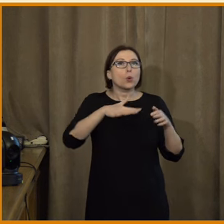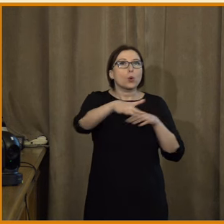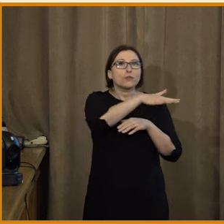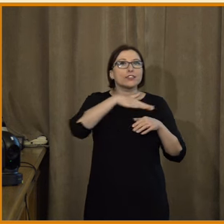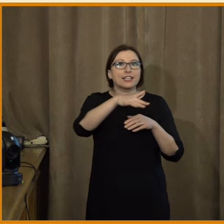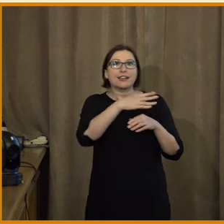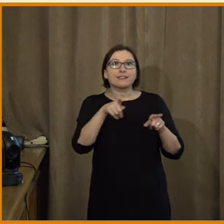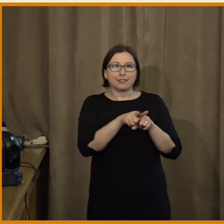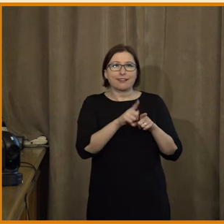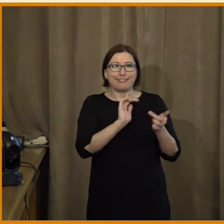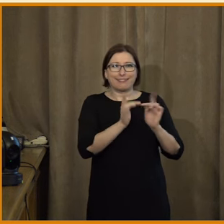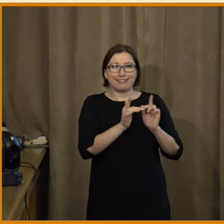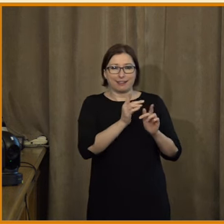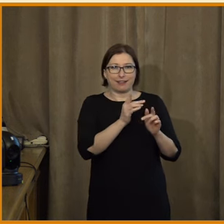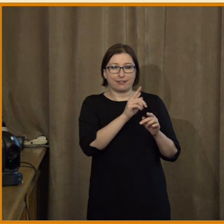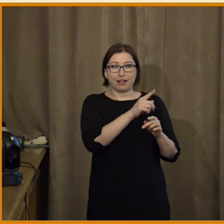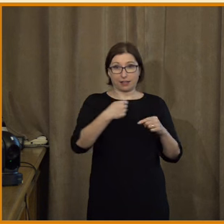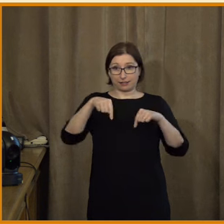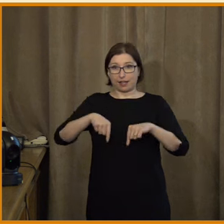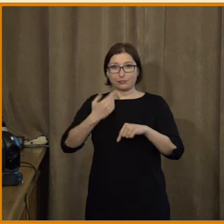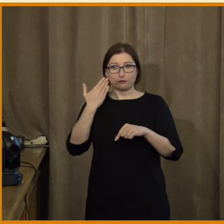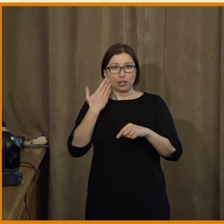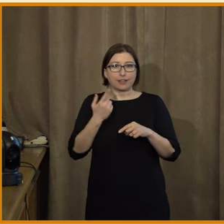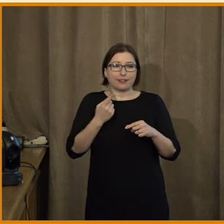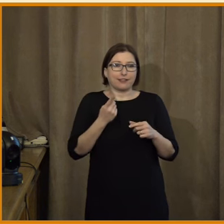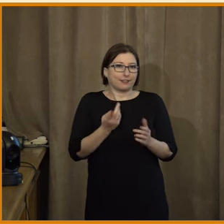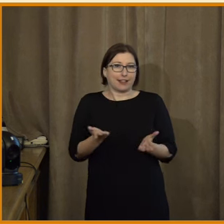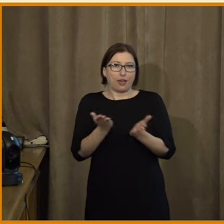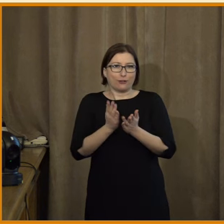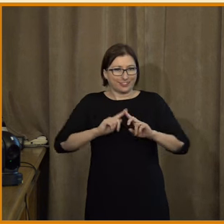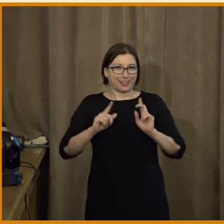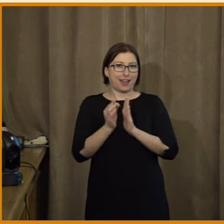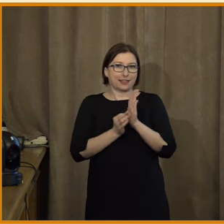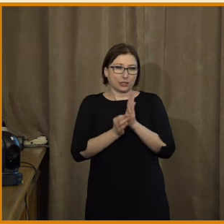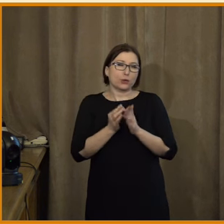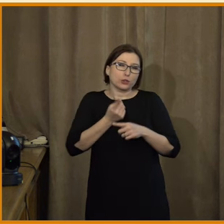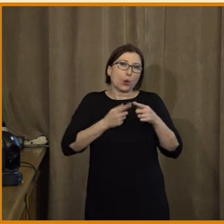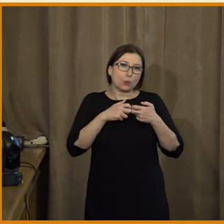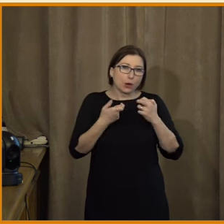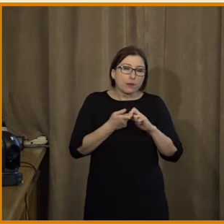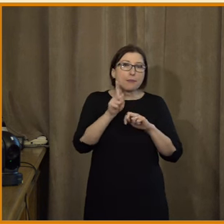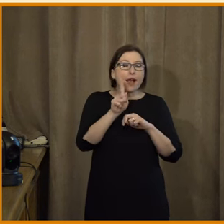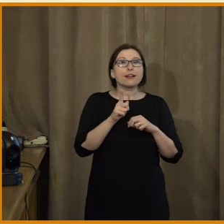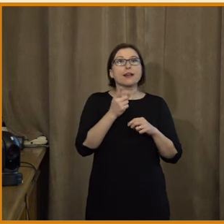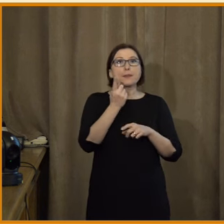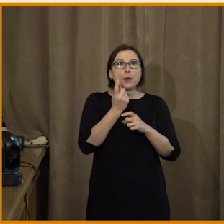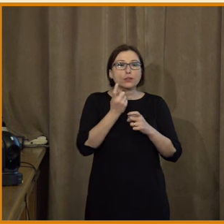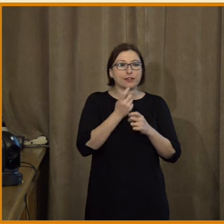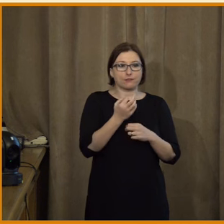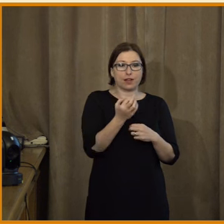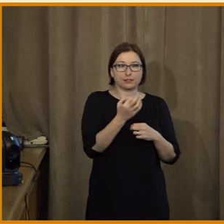prostor, což pro nás nemusí být vždycky úplně užitečné, a to je samozřejmě další problém. Nicméně ty motivace třeba k